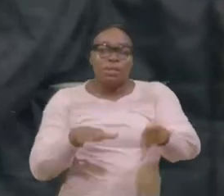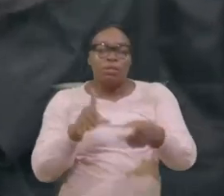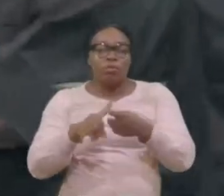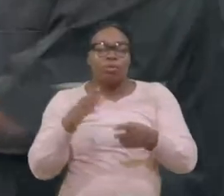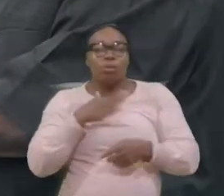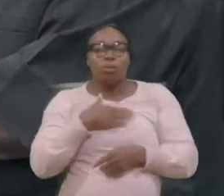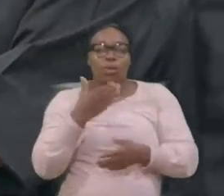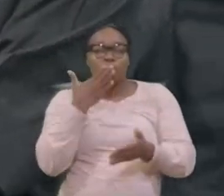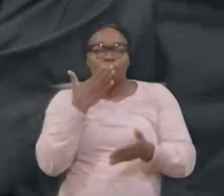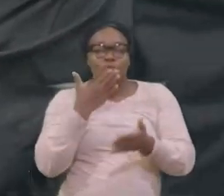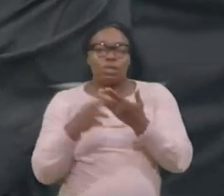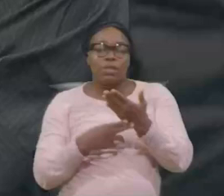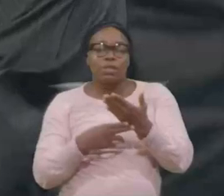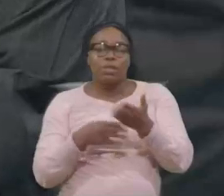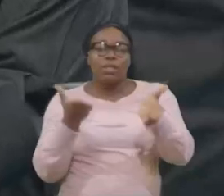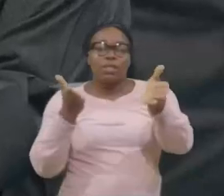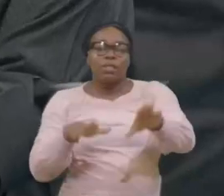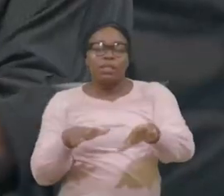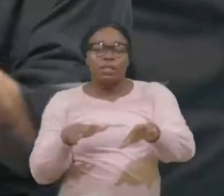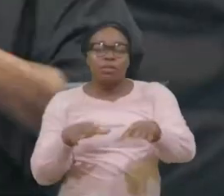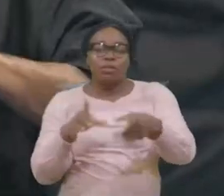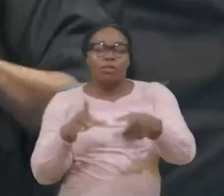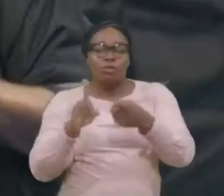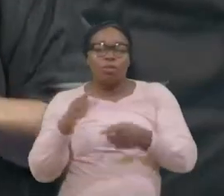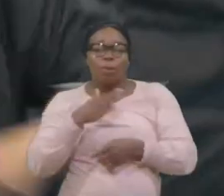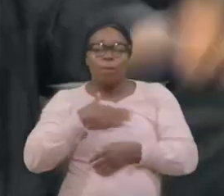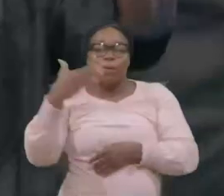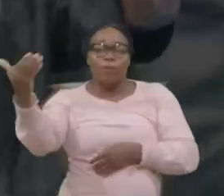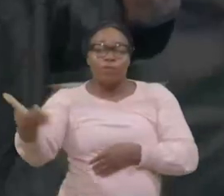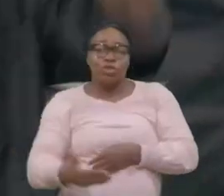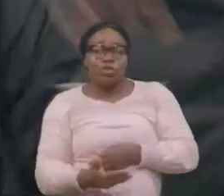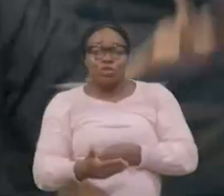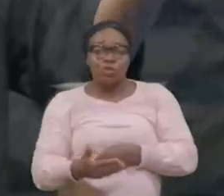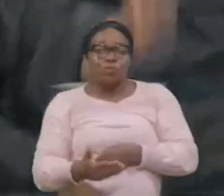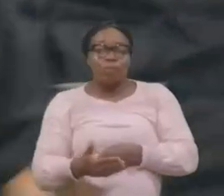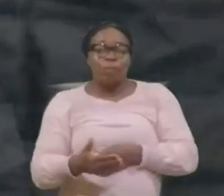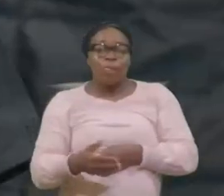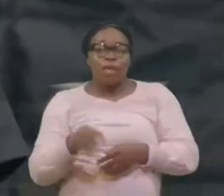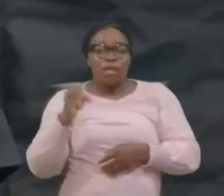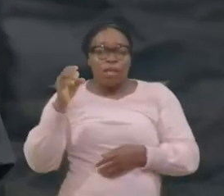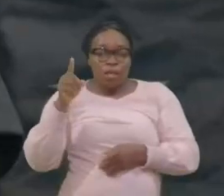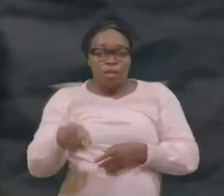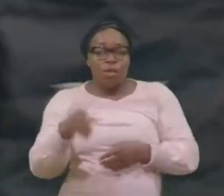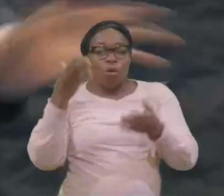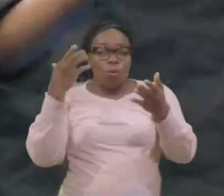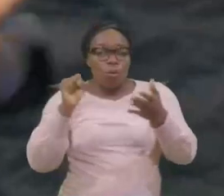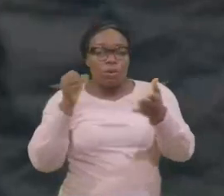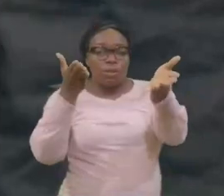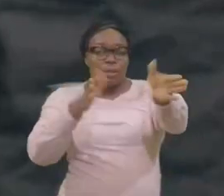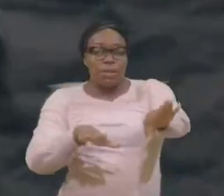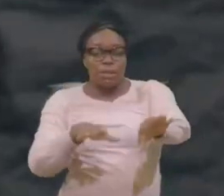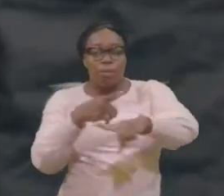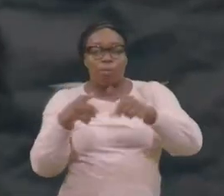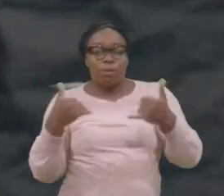bonté, Il était mort, A mon invitation, Il était mort, Mais maintenant, Il est